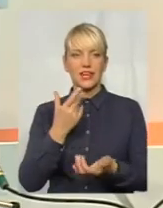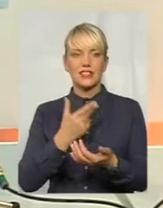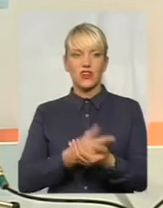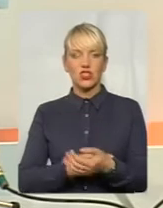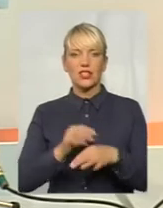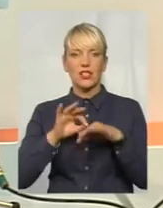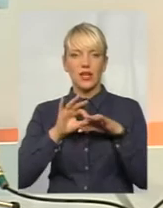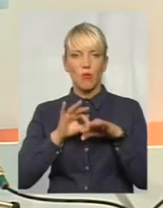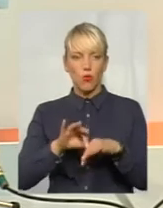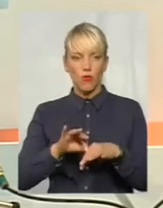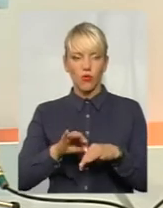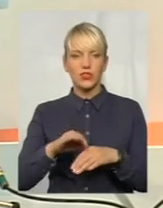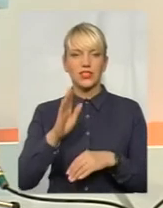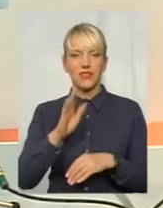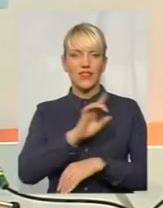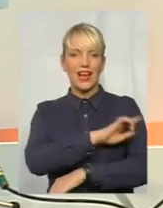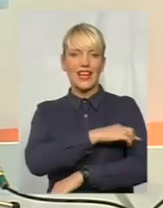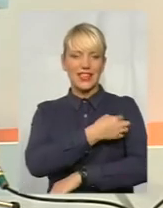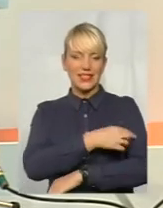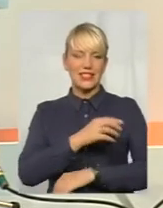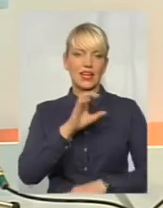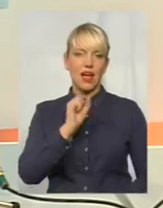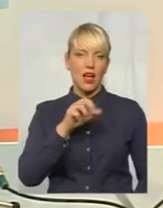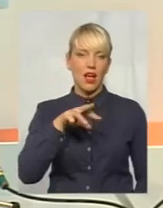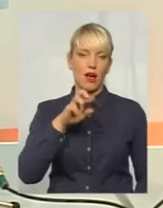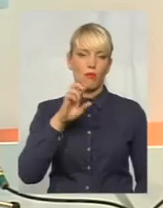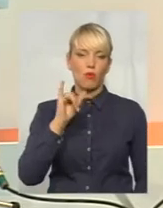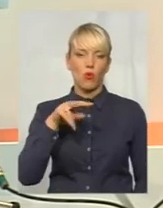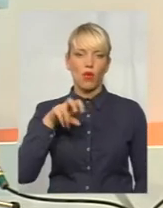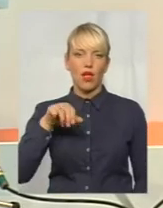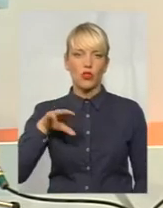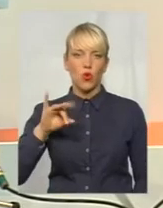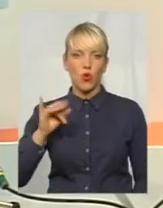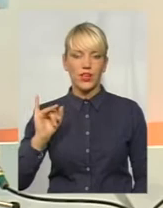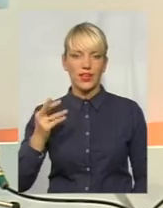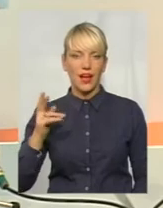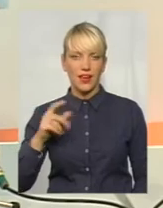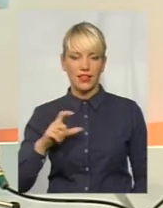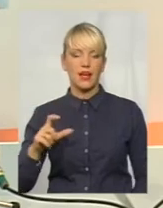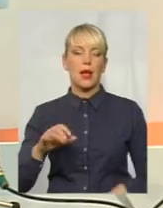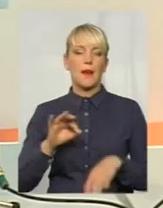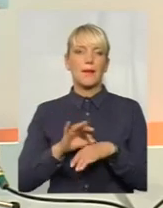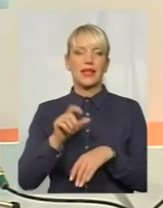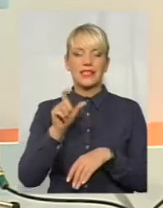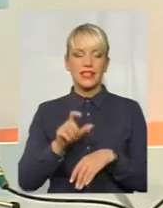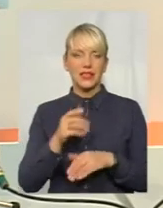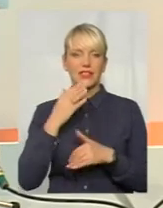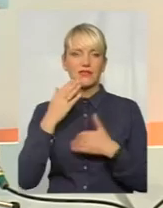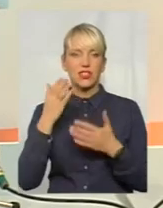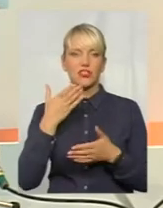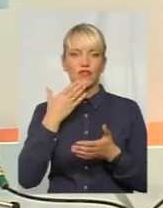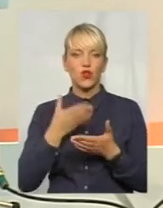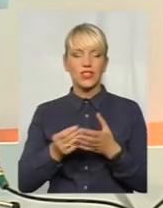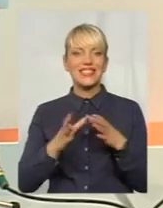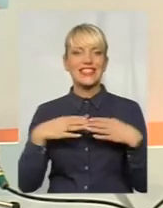проводиться в лікарських амбулаторіях. Тобто пацієнти безпосередньо звертаються до своїх педіатрів або сімейних лікарів